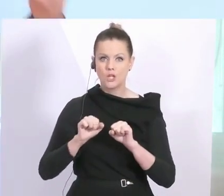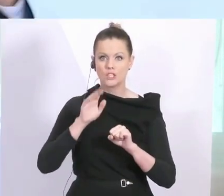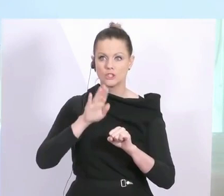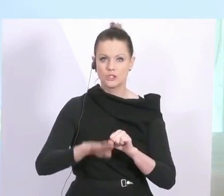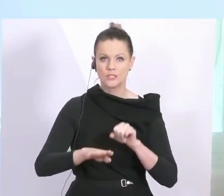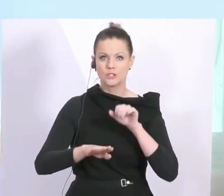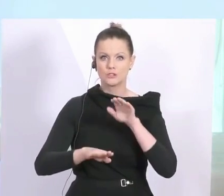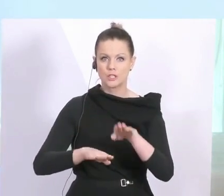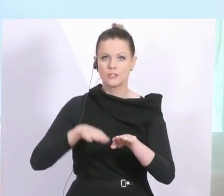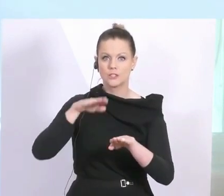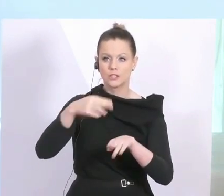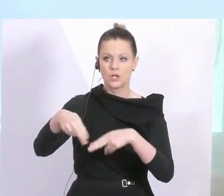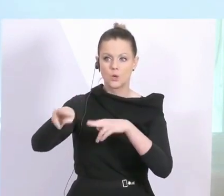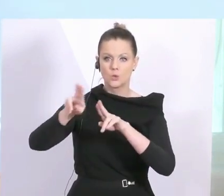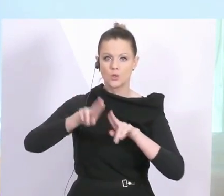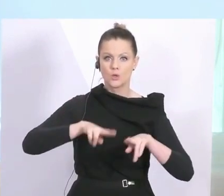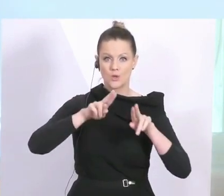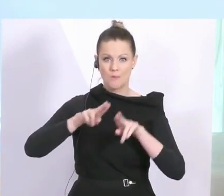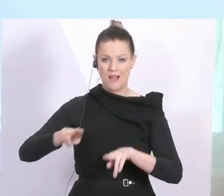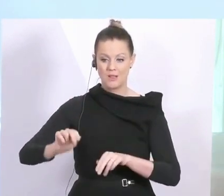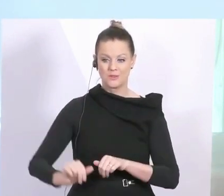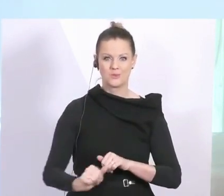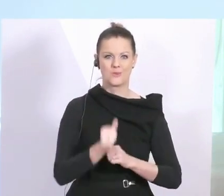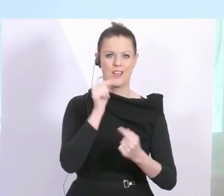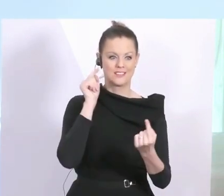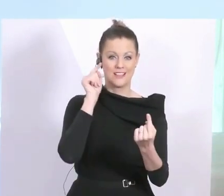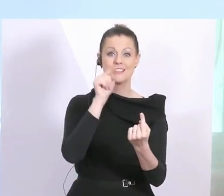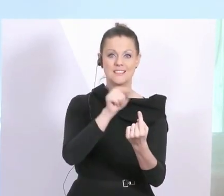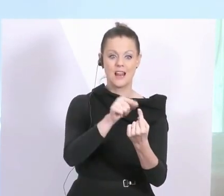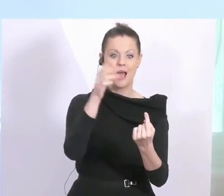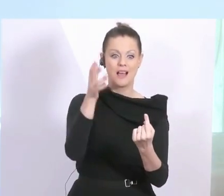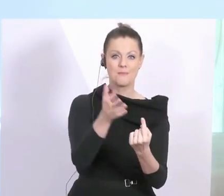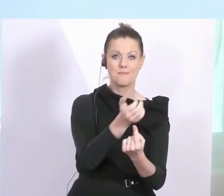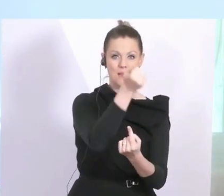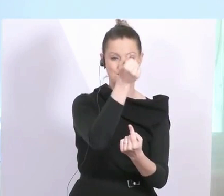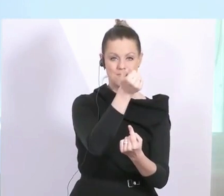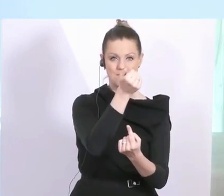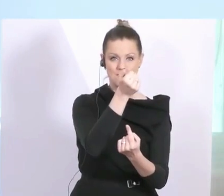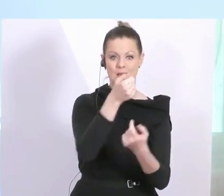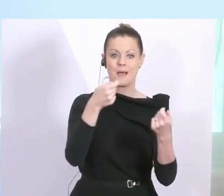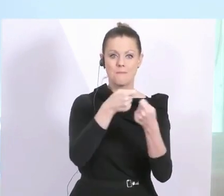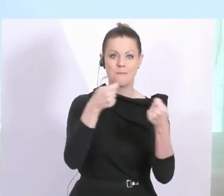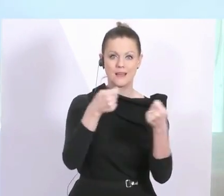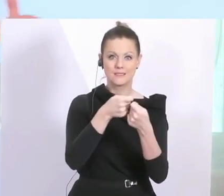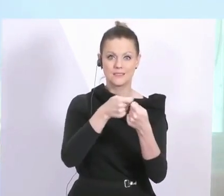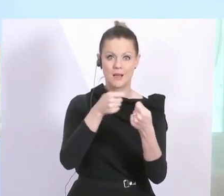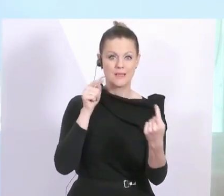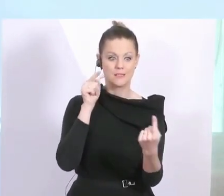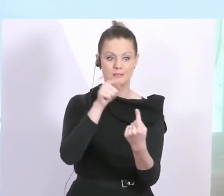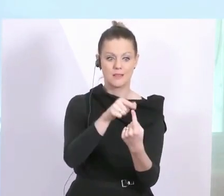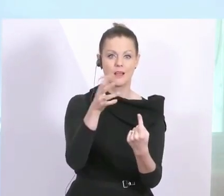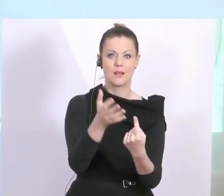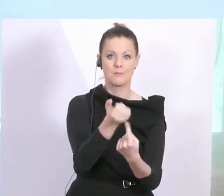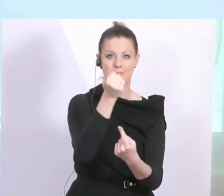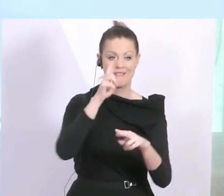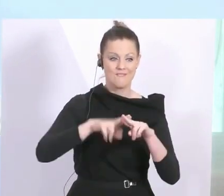wenn wir zunächst einmal diese Ziele erreichen, von denen wir hier jetzt reden, mit den entsprechenden Maßnahmen. Also je mehr wir